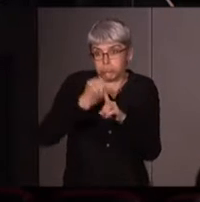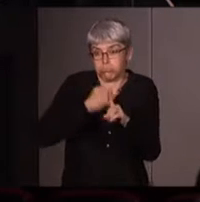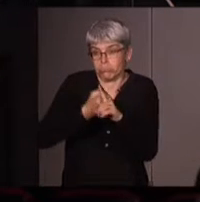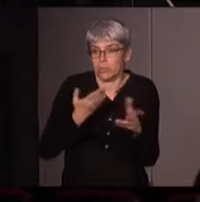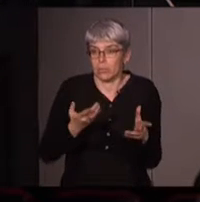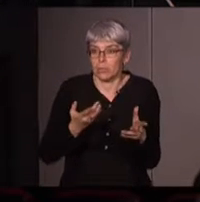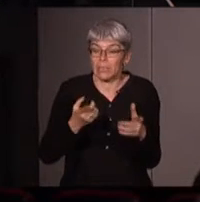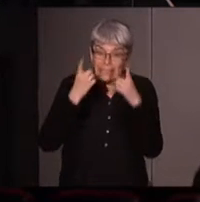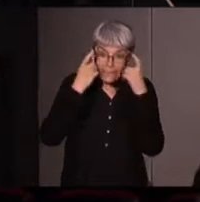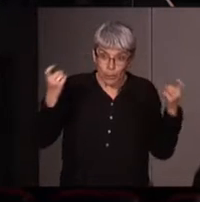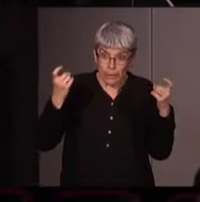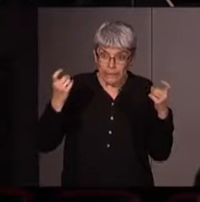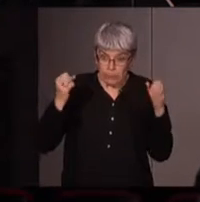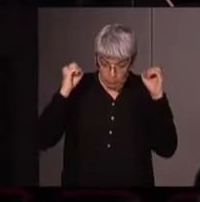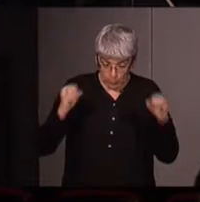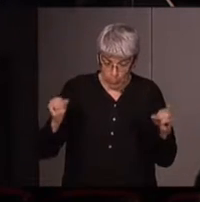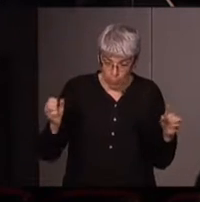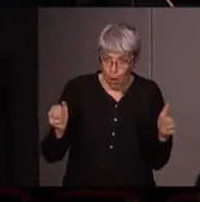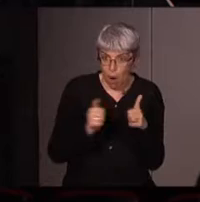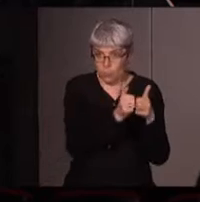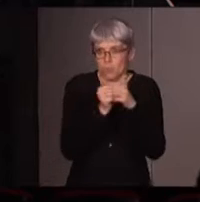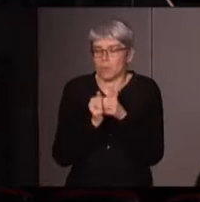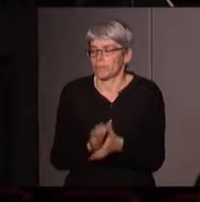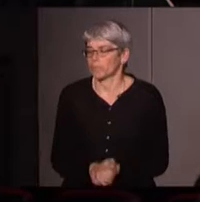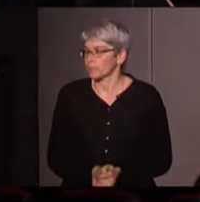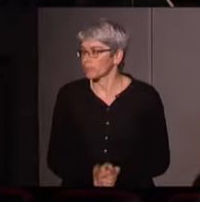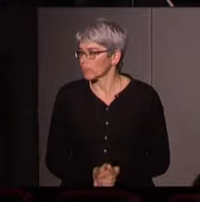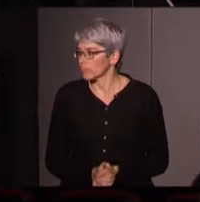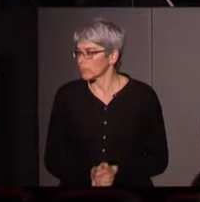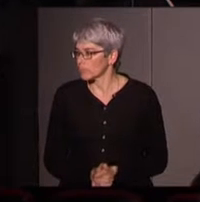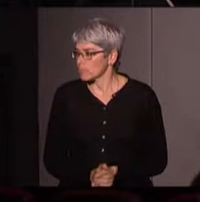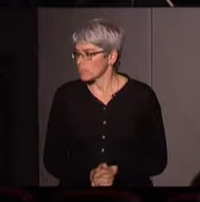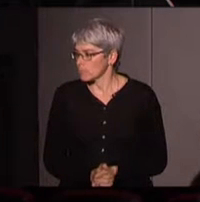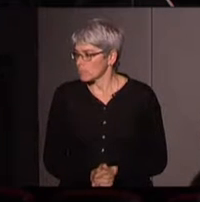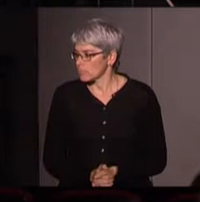une théorie commune à ces différentes écoféministes. Alors,